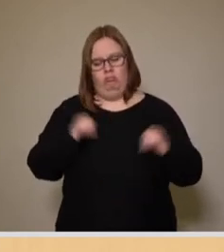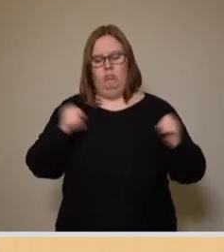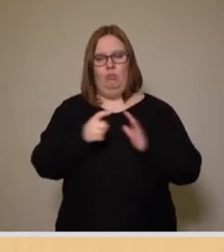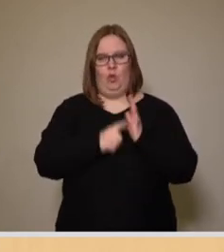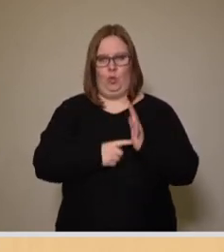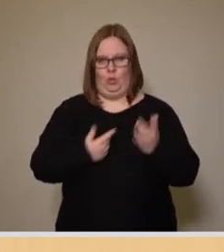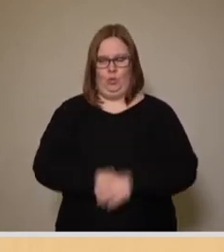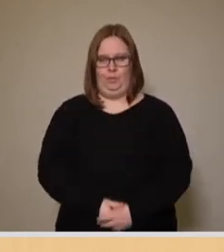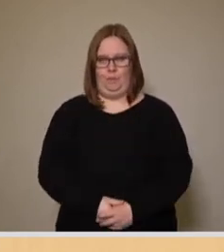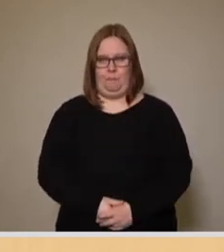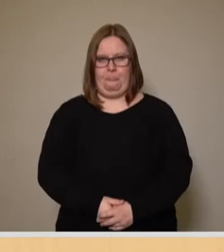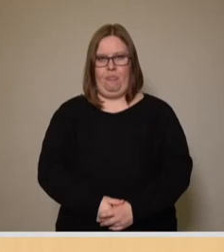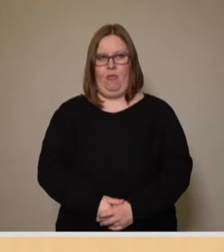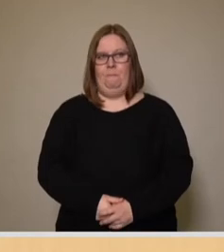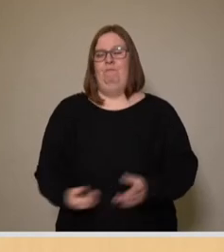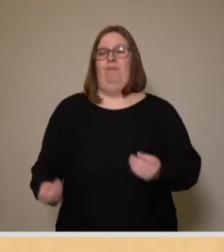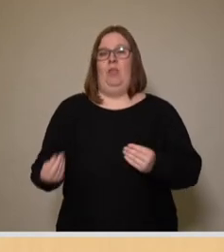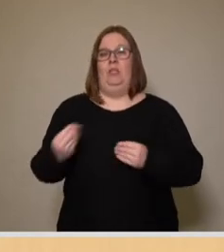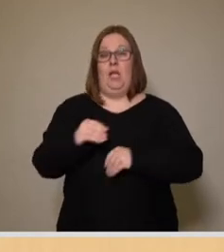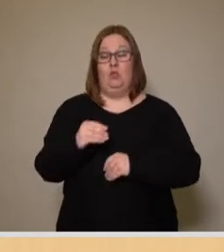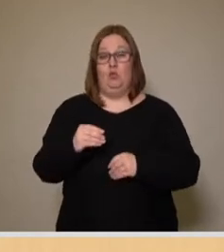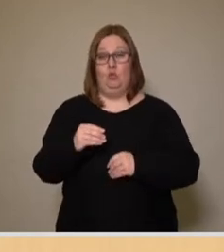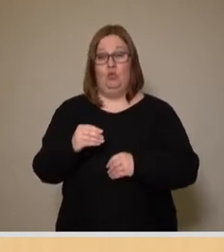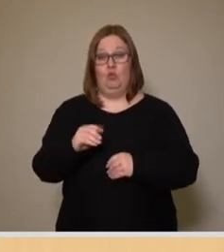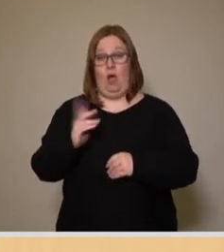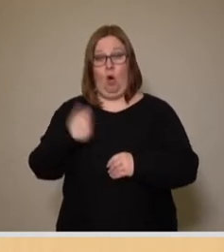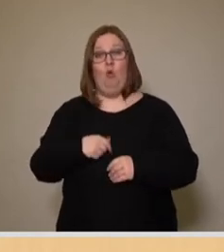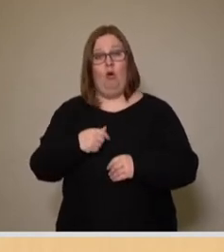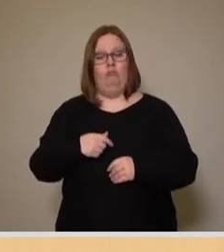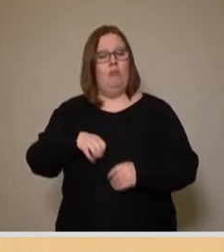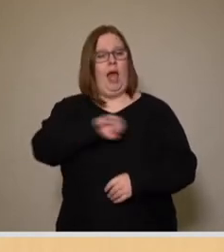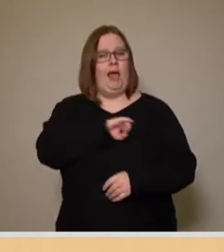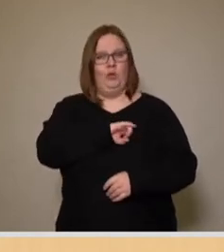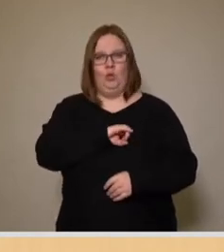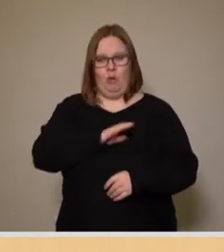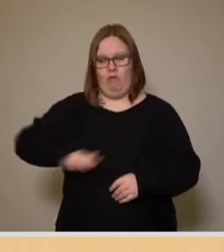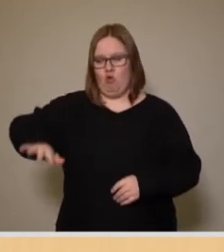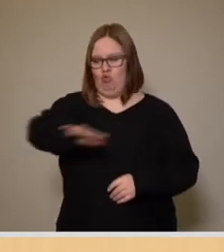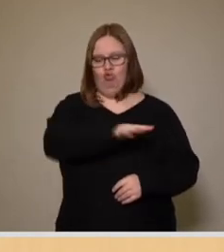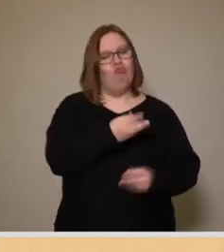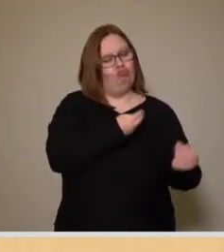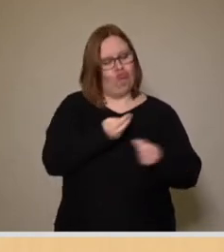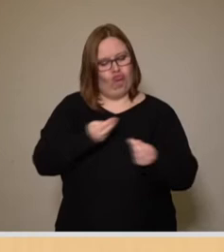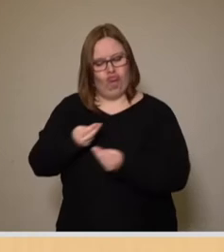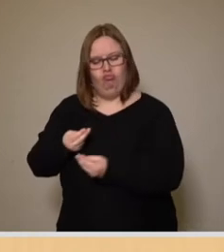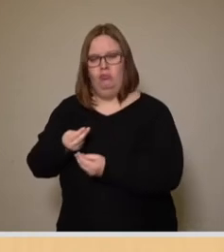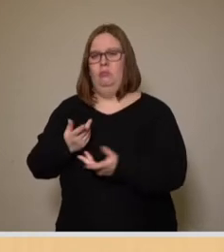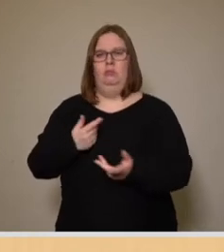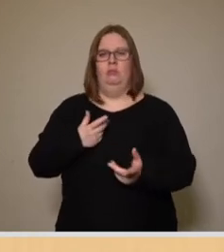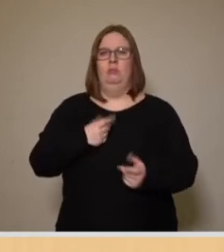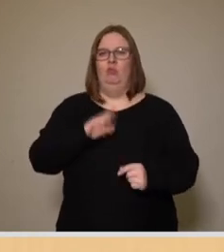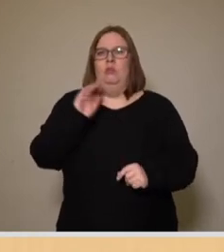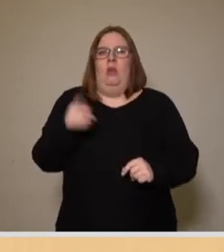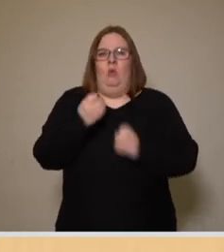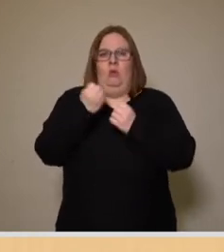Begründung hierzu. Darüber hinaus fanden mit den Grundstückseigentümern Abstimmungsgespräche statt. Zur Qualifizierung der städtebaulich